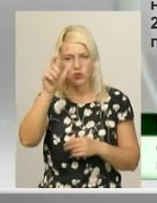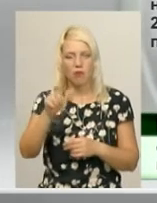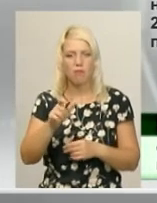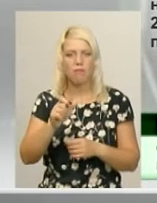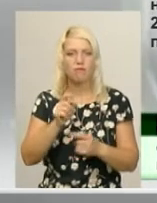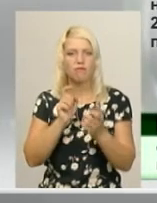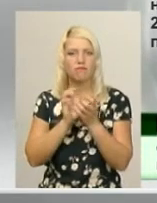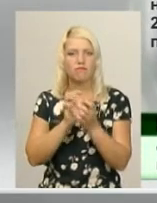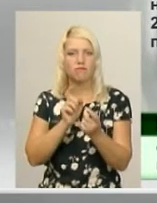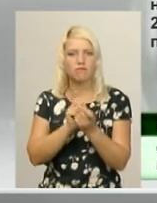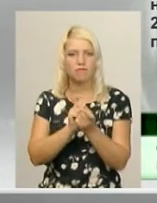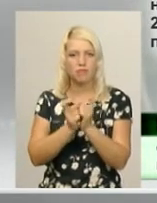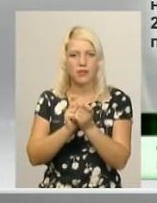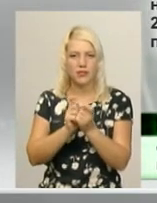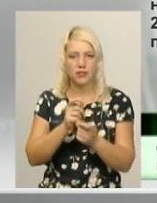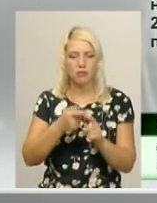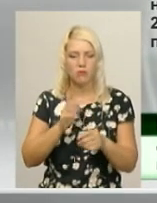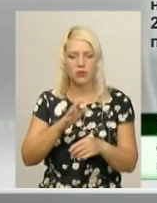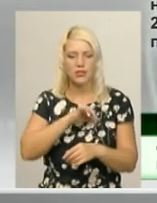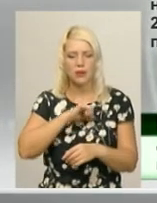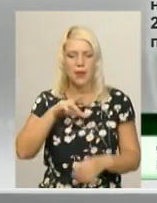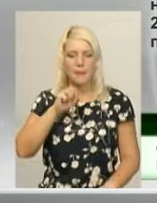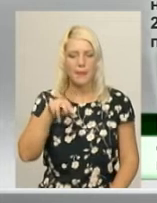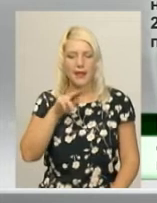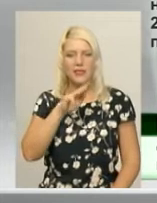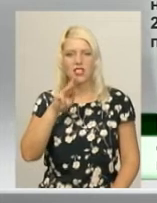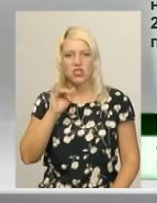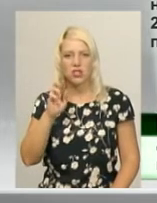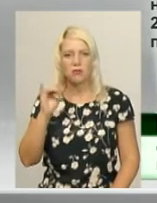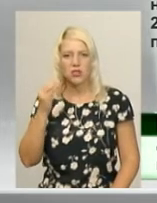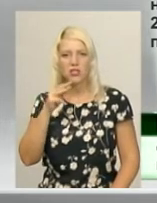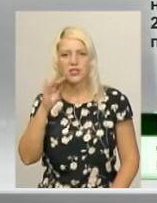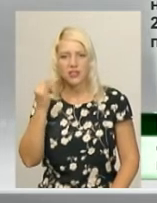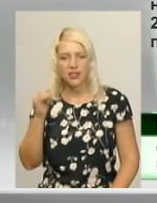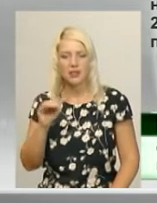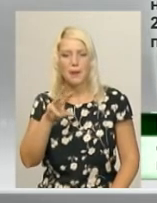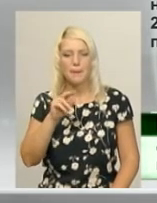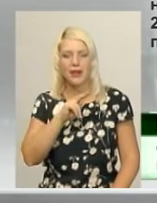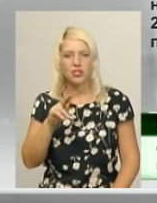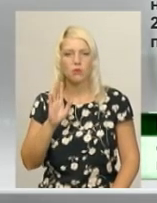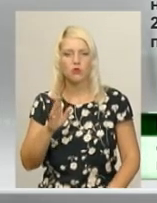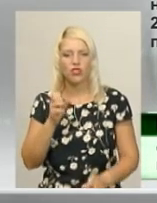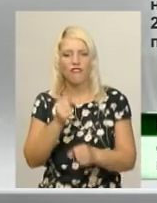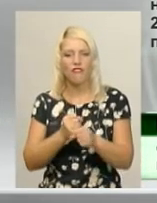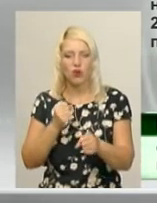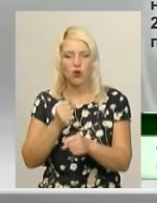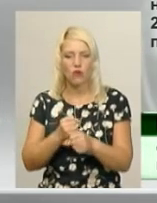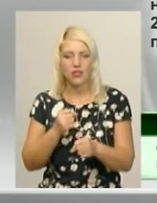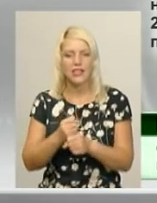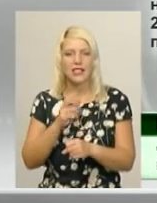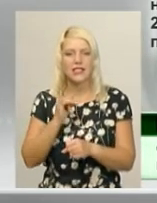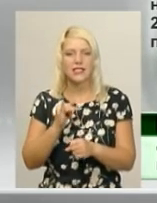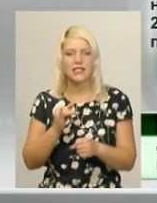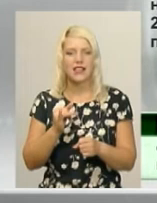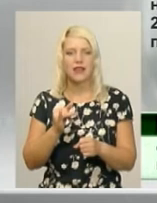серпня, буде спеціальний Меджибіський меч, що буде викований з нецінних металевих елементів, знайдених під